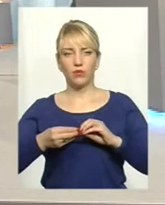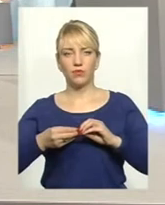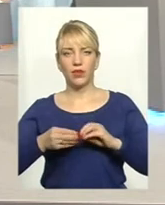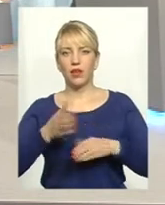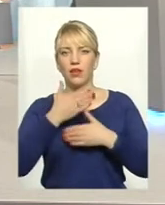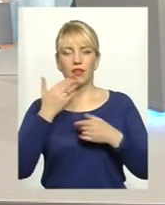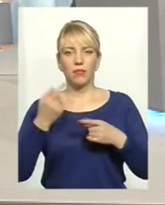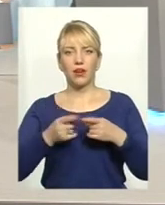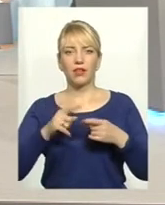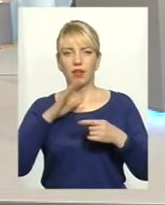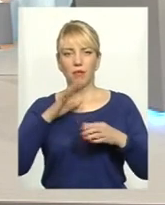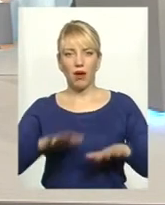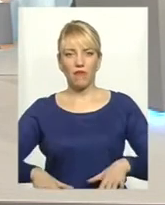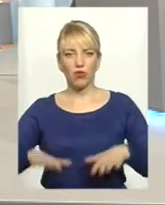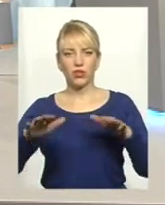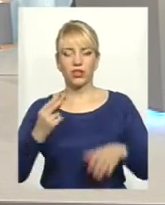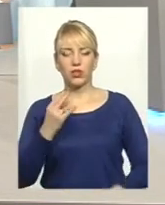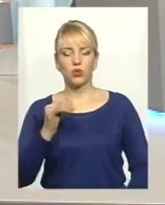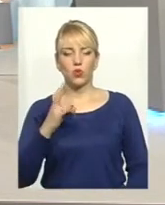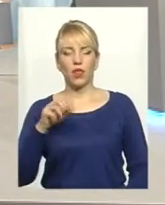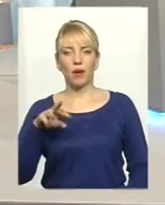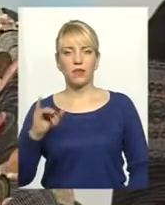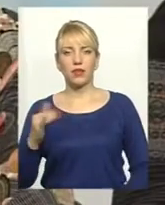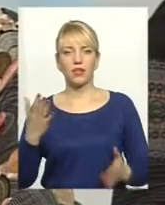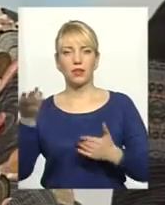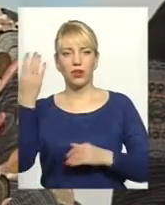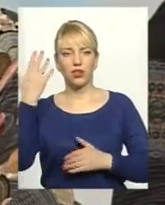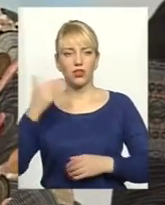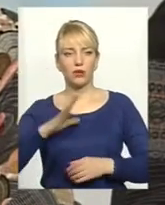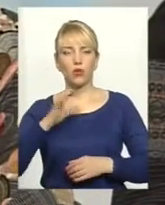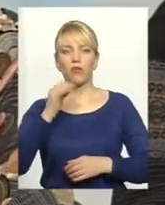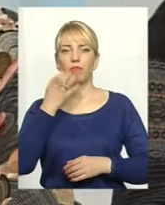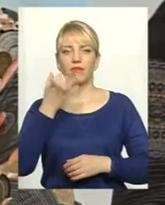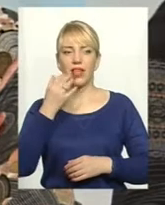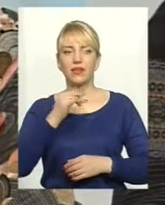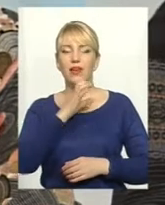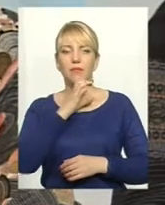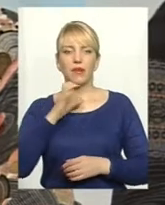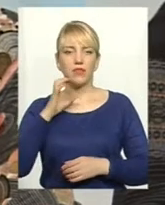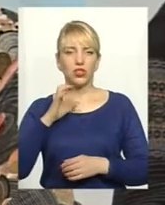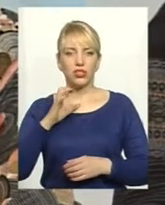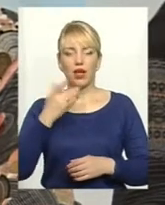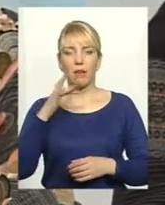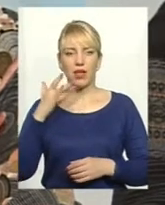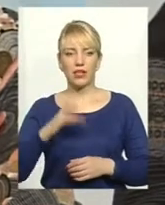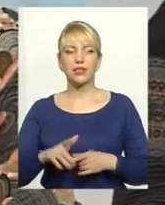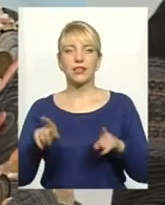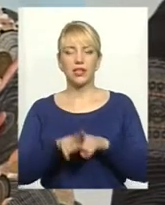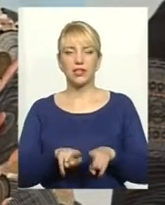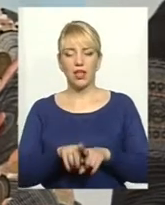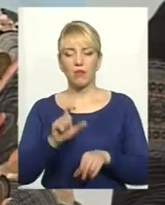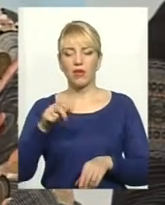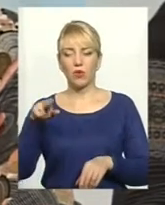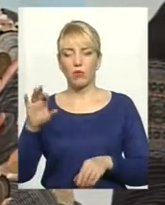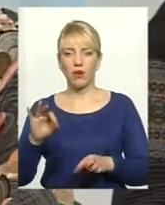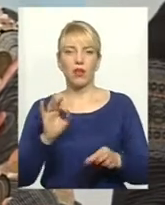немає тих паводків, оцих цунами, які були раніше в Південній, Північній Америці. Так само в Європі